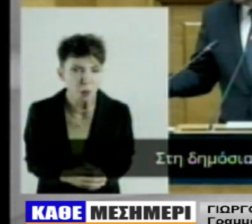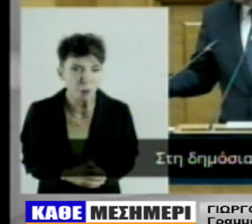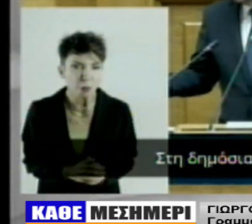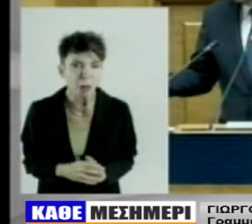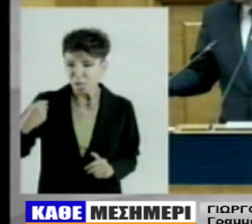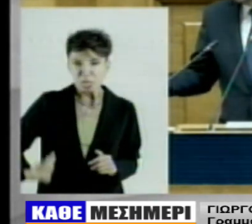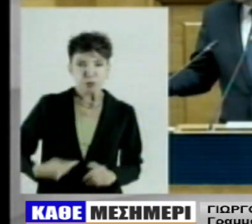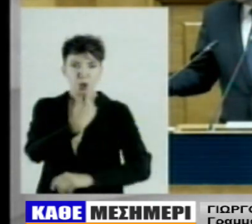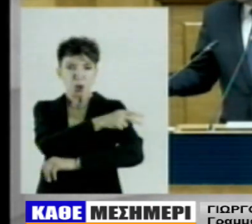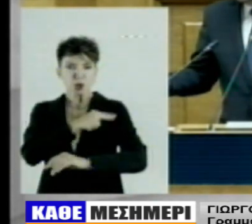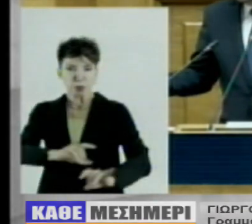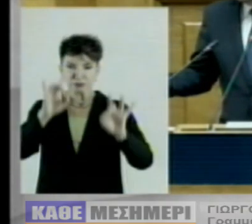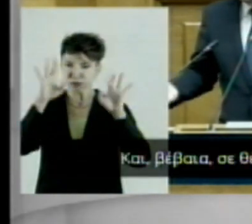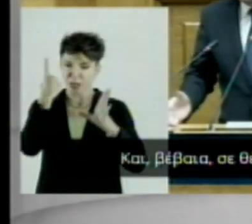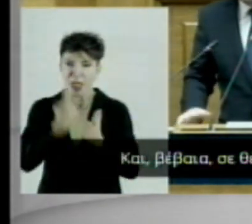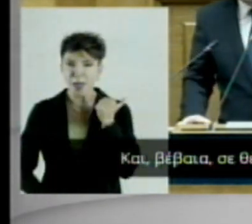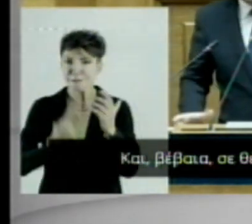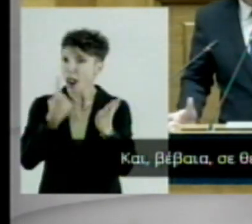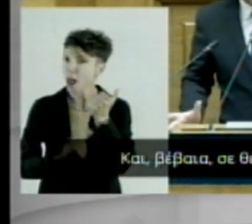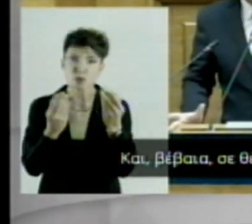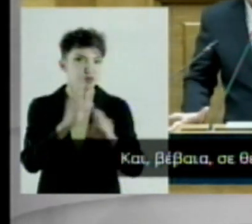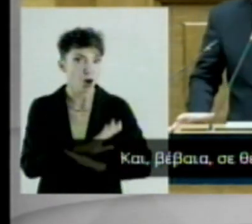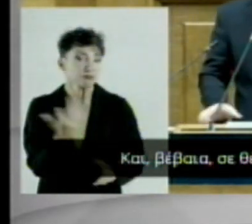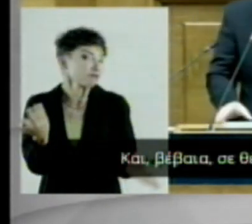Σας ευχαριστώ κύριε Τρένσιο μου, σας ευχαριστώ πάρα πολύ